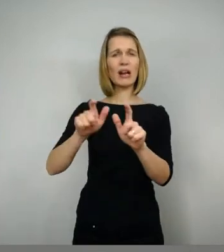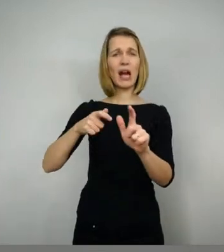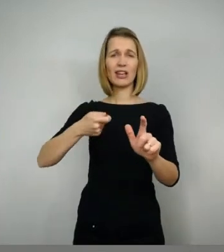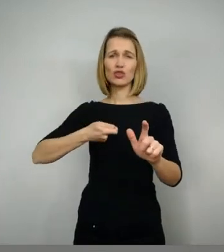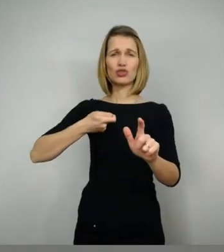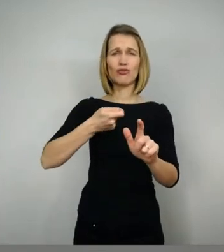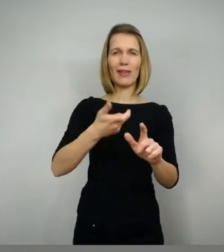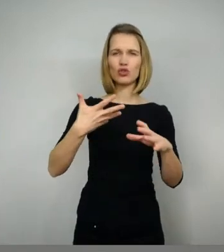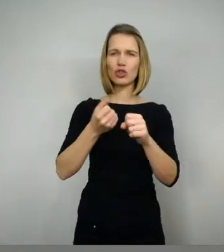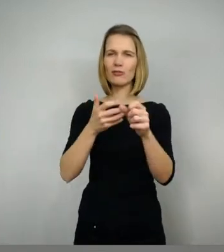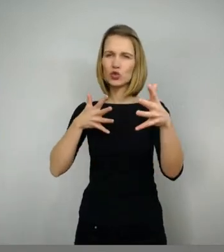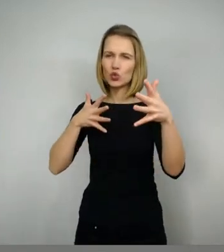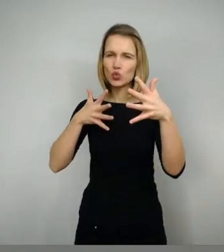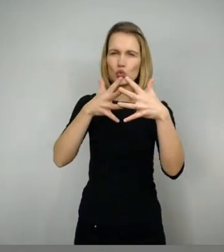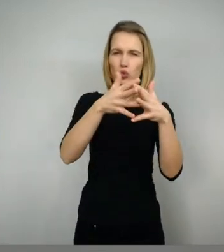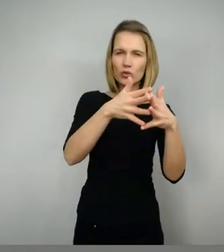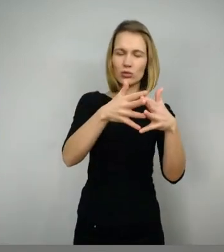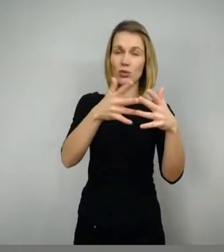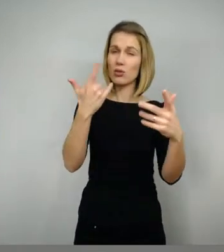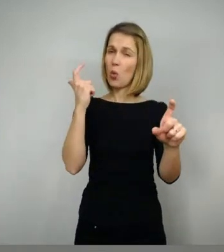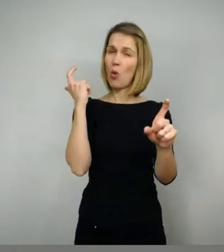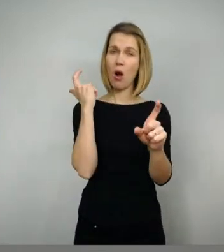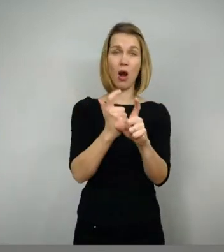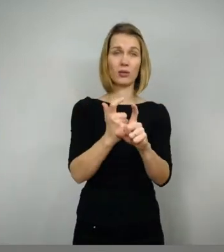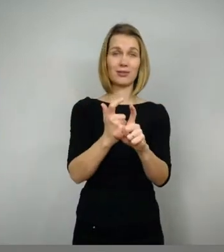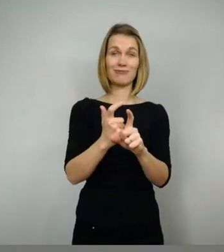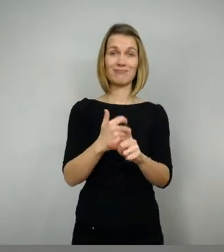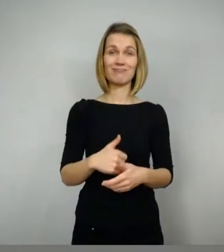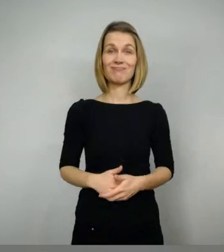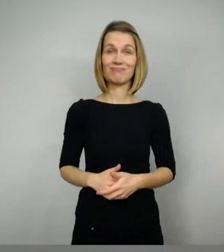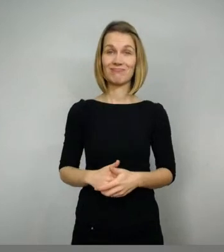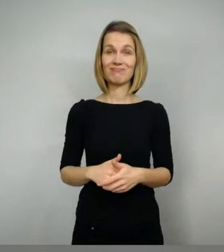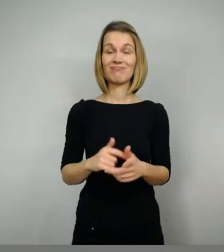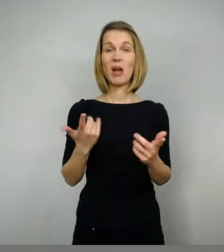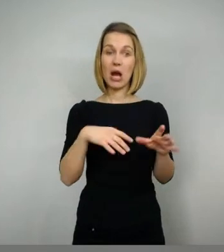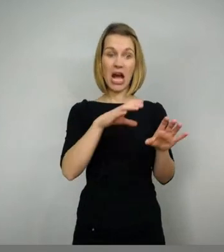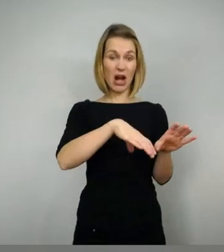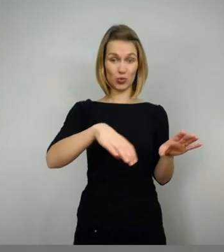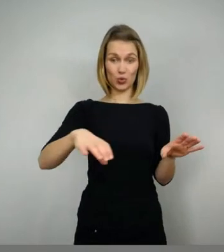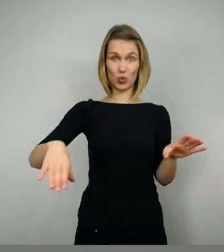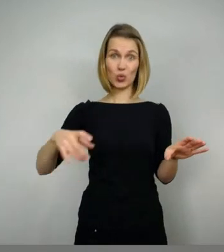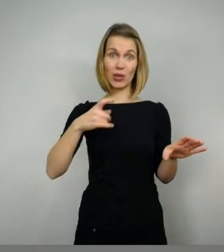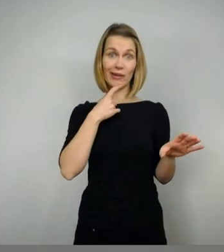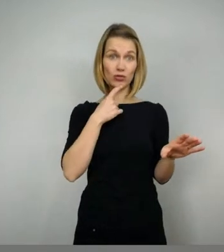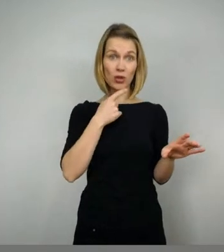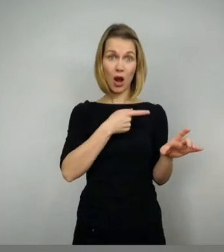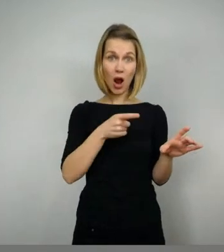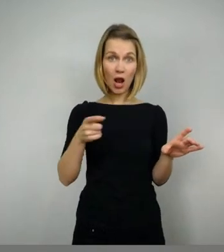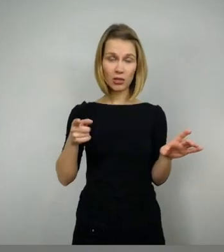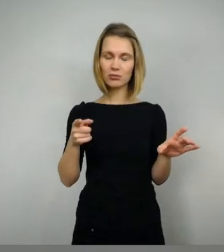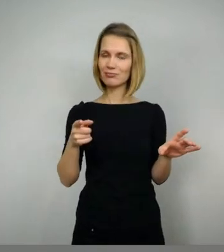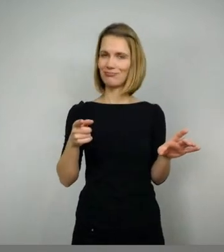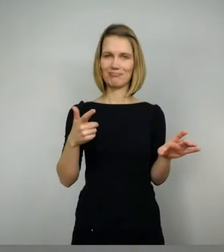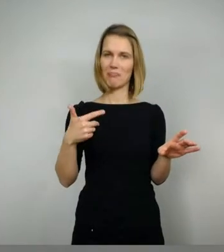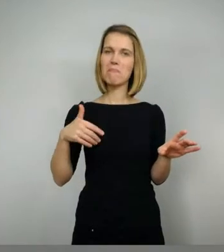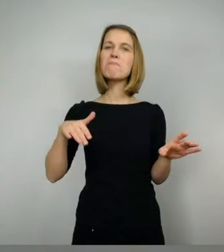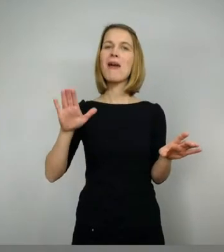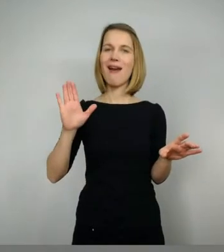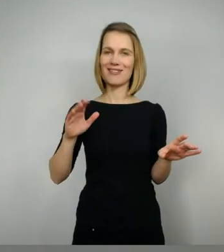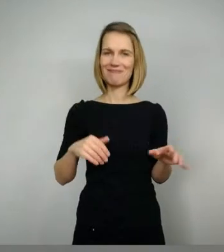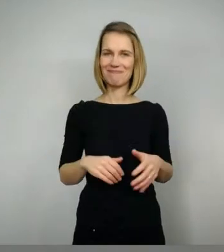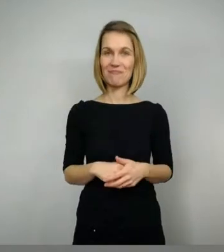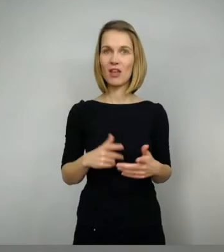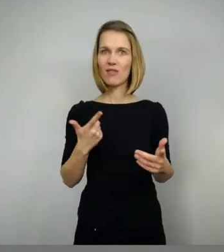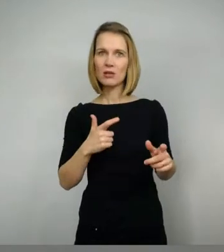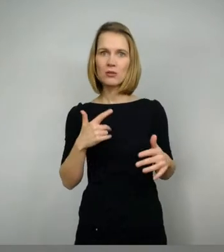hart ist sie. Aber diese Ausrüstungsgegenstände sind nicht alles. Dietrich hat noch mehr, denn wenn es hart auf hart